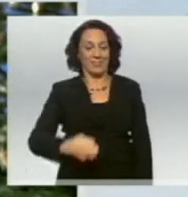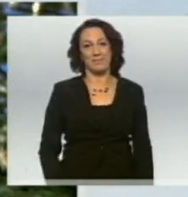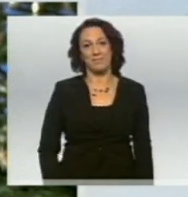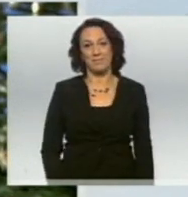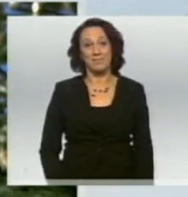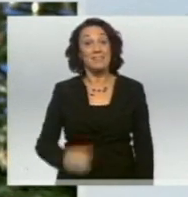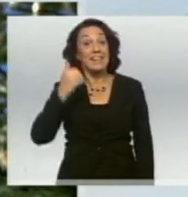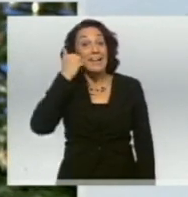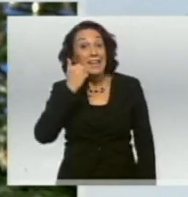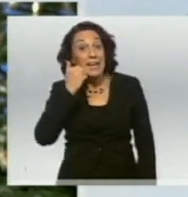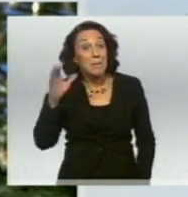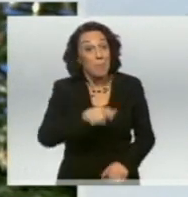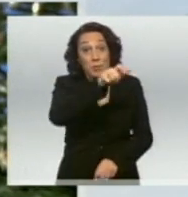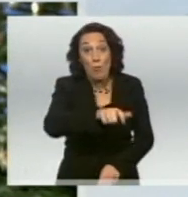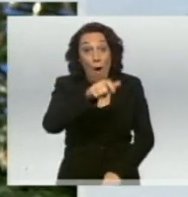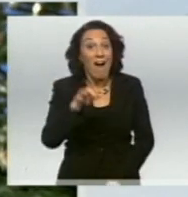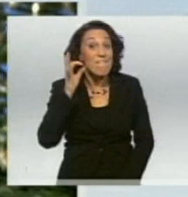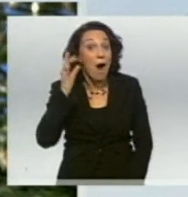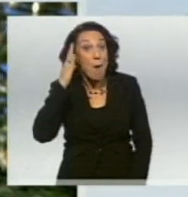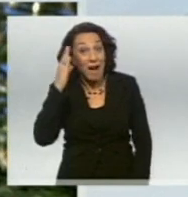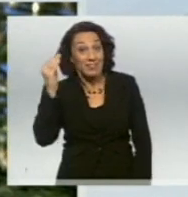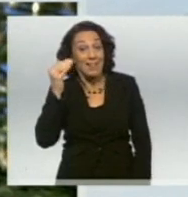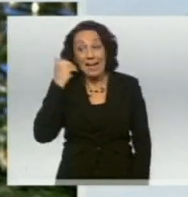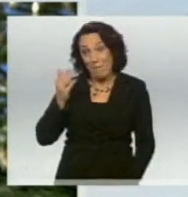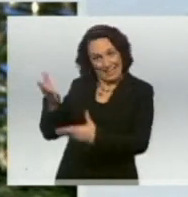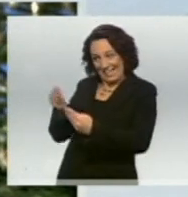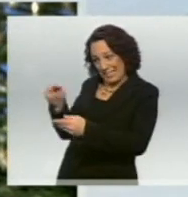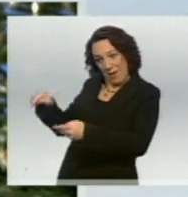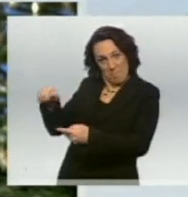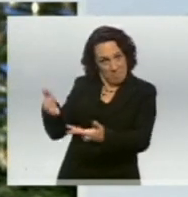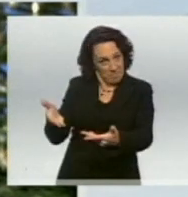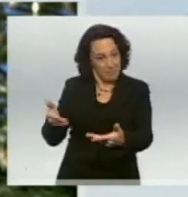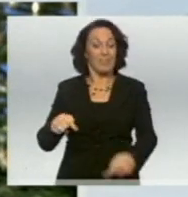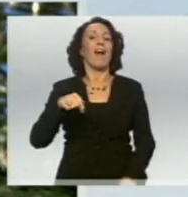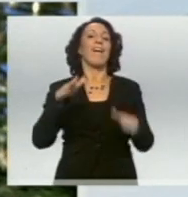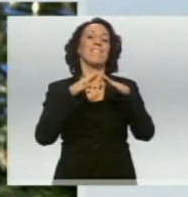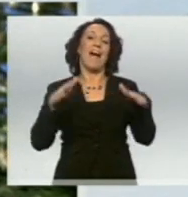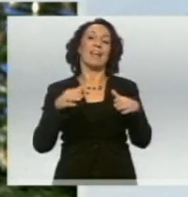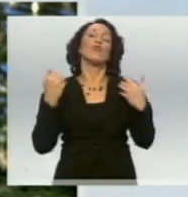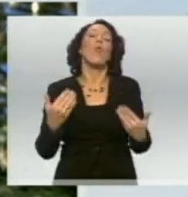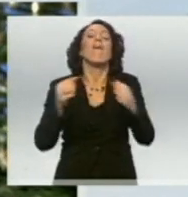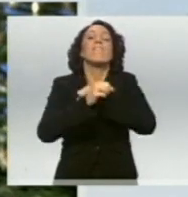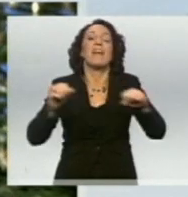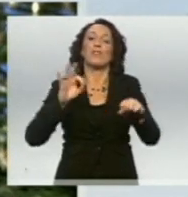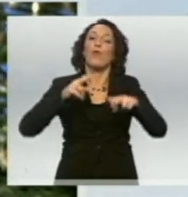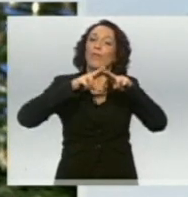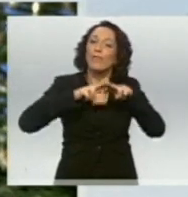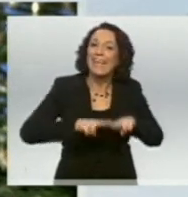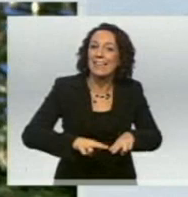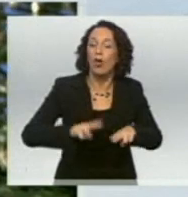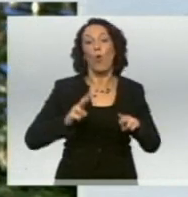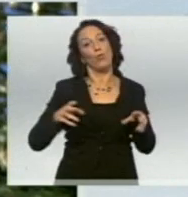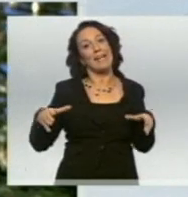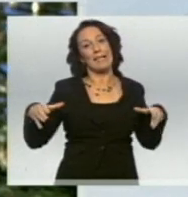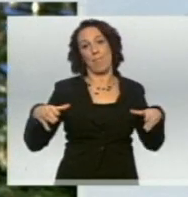Mitbürgerinnen und Mitbürger, liebe Gäste hier im Schloss Bellevue, Weihnachten ist das Fest des Friedens und der Gemeinschaft.